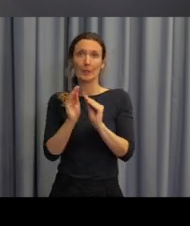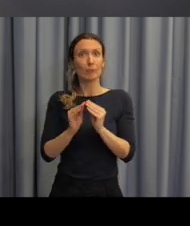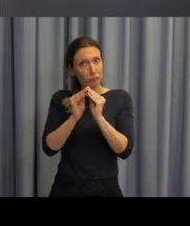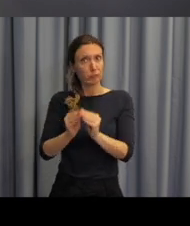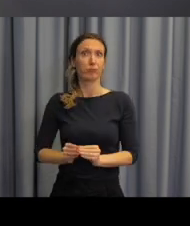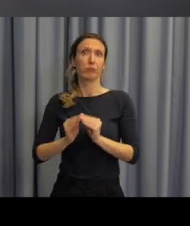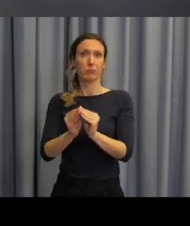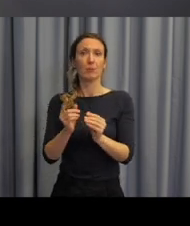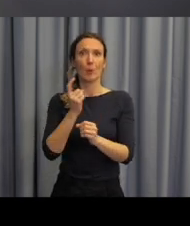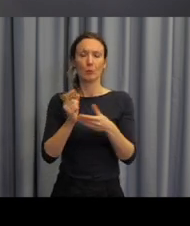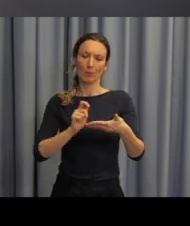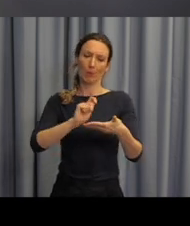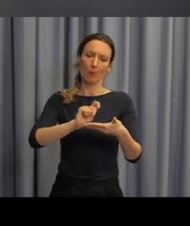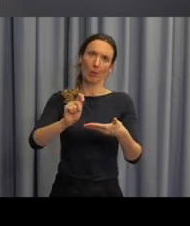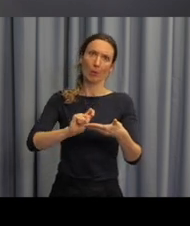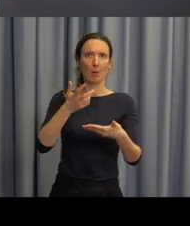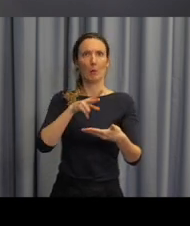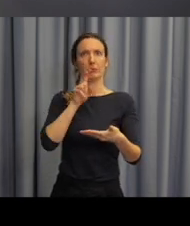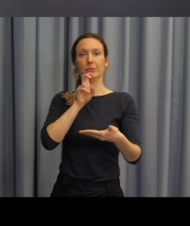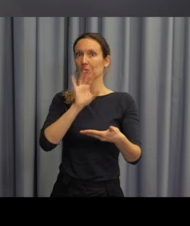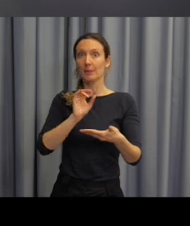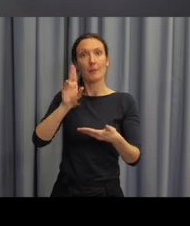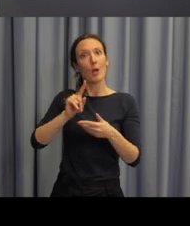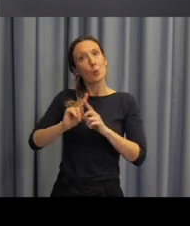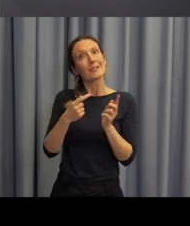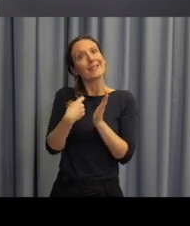opravdu vytvářeli něco, nejenom aby přijímali.